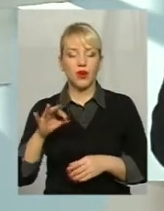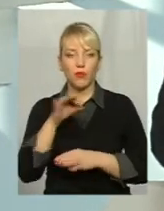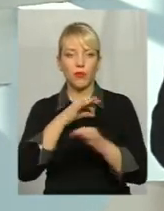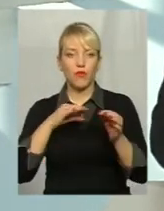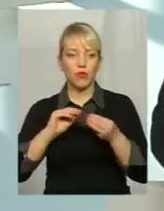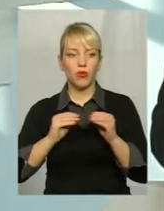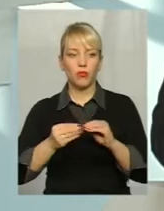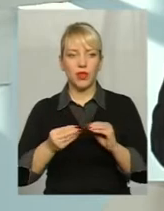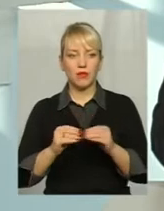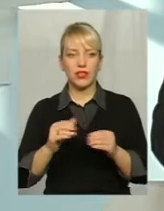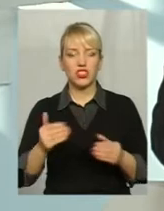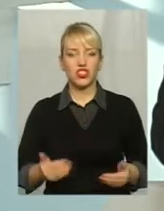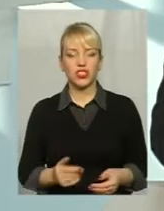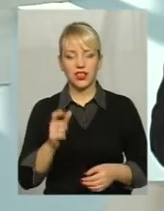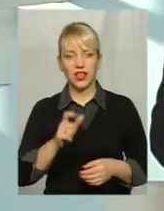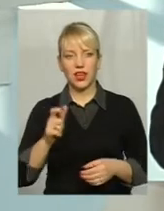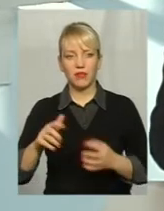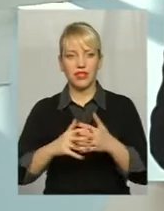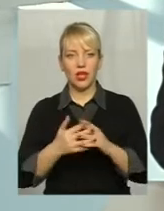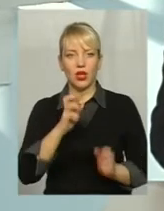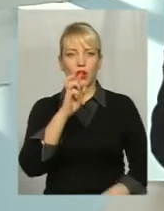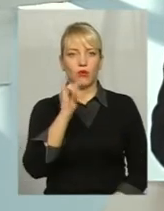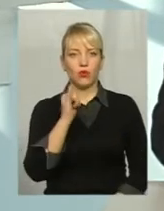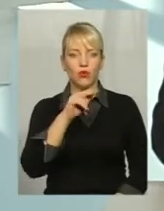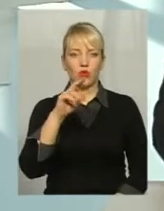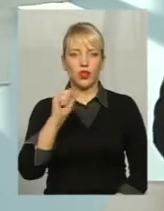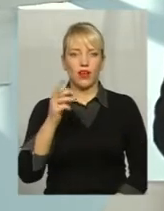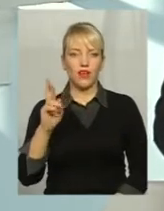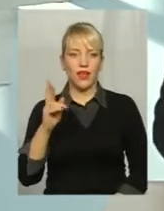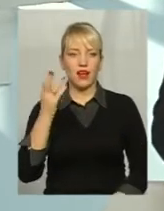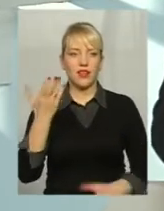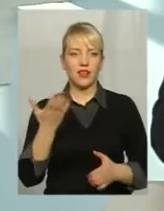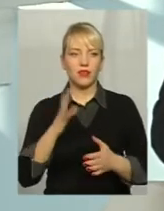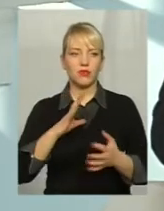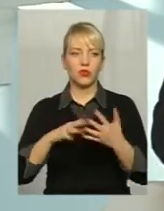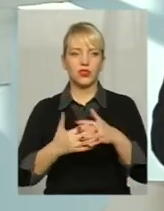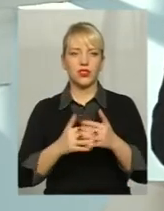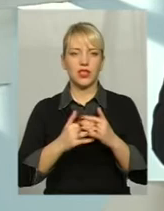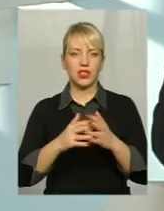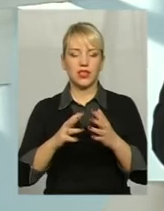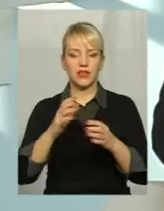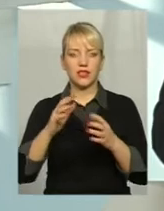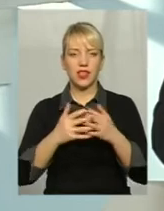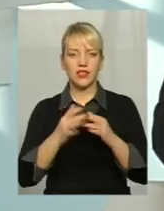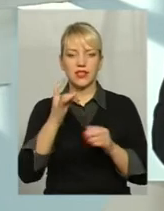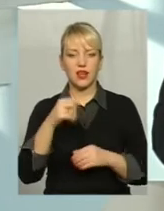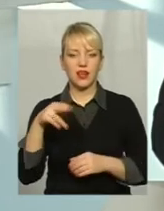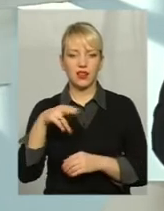з жителями села Бучая Я, яке було село Сільська рада була